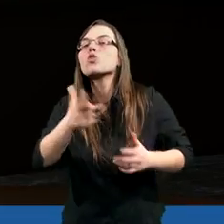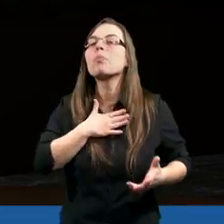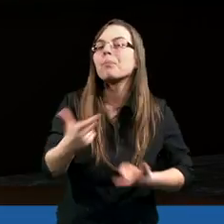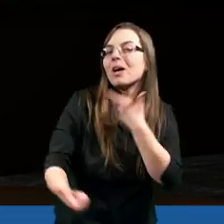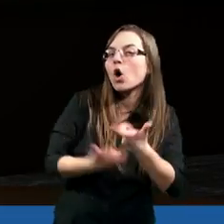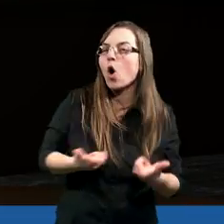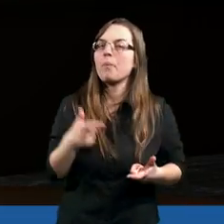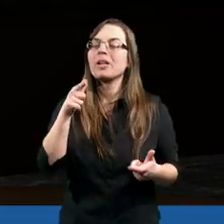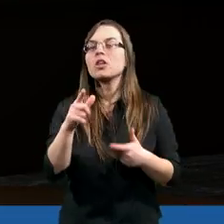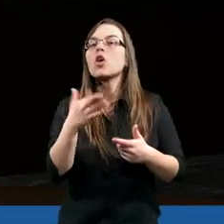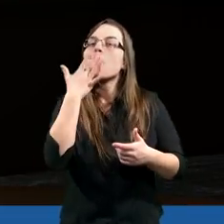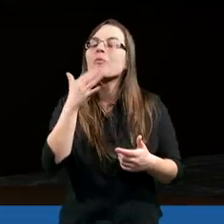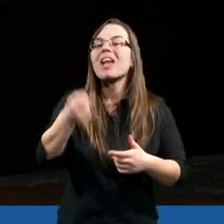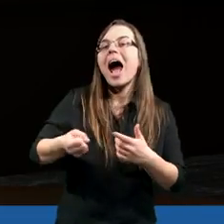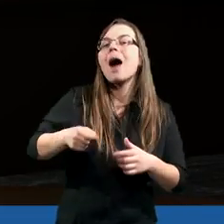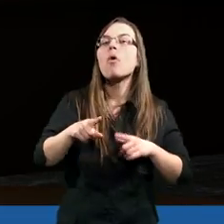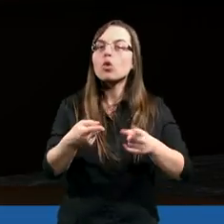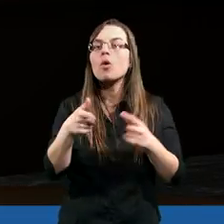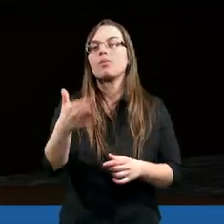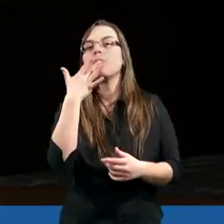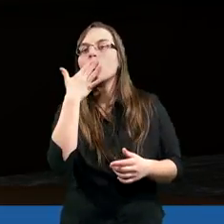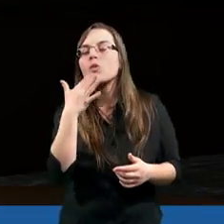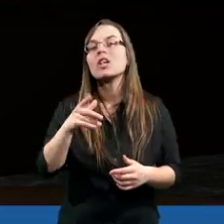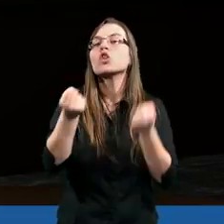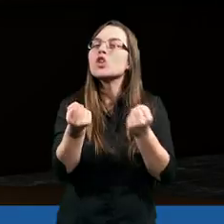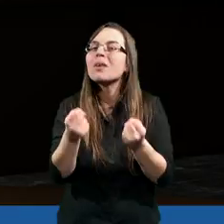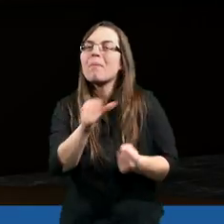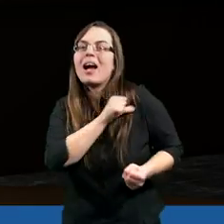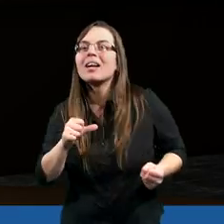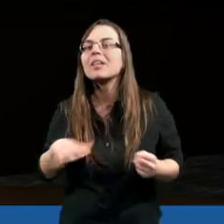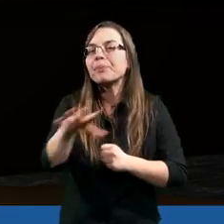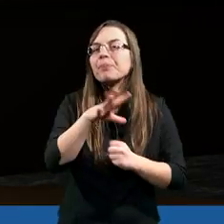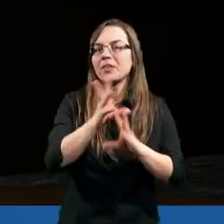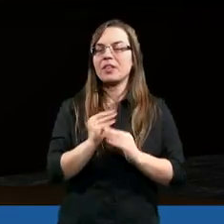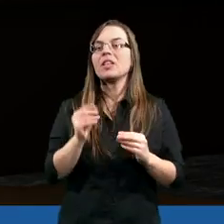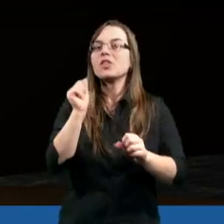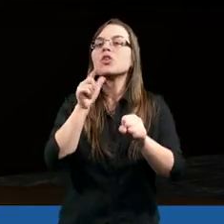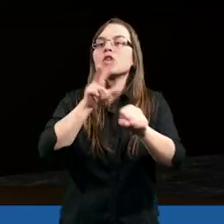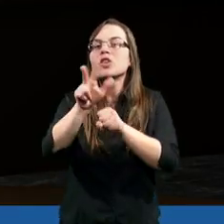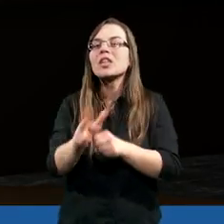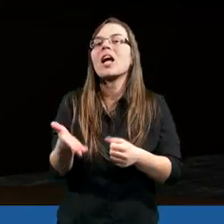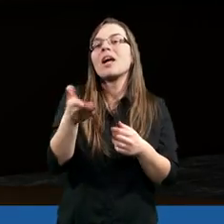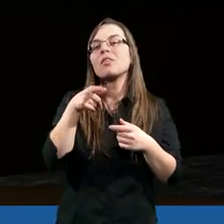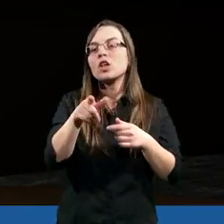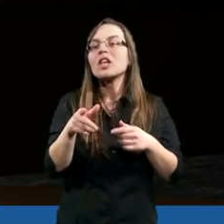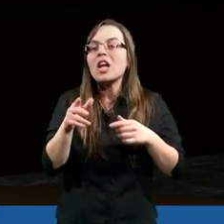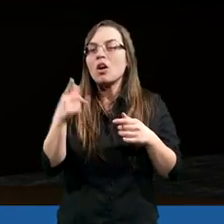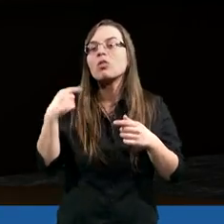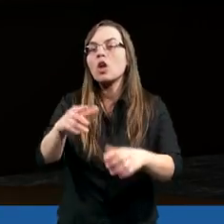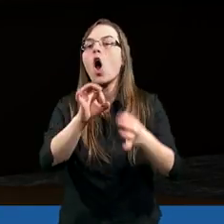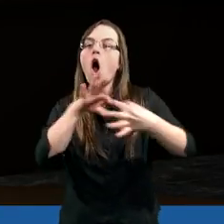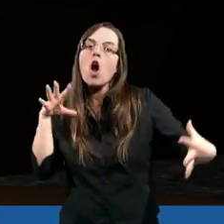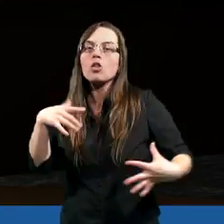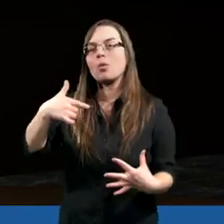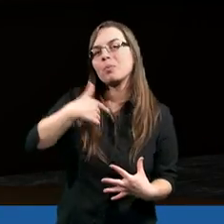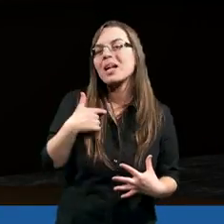choćby Filip VIII, rozdział dziejów apostolskich, Duch Święty mówi, przyłącz się do tego wozu, trzynasty rozdział, gdzie Duch Święty mówi,